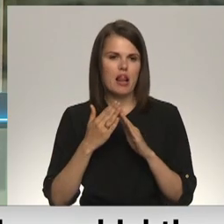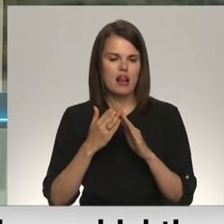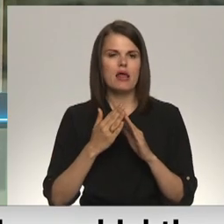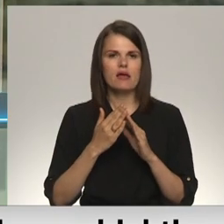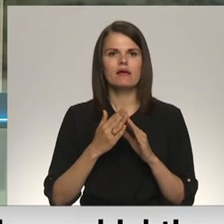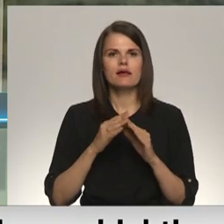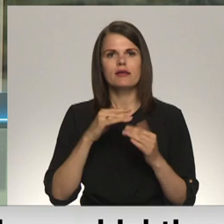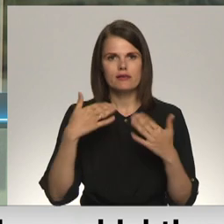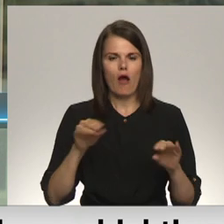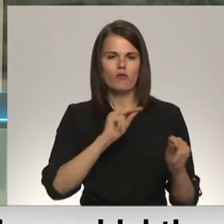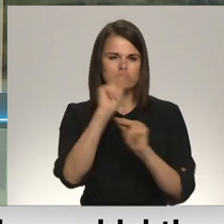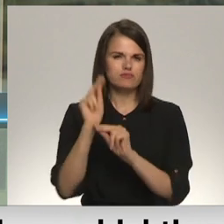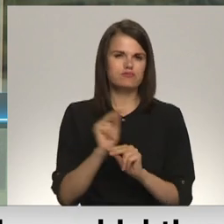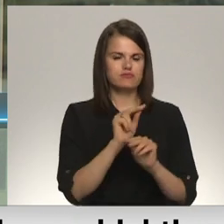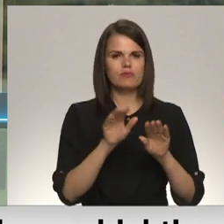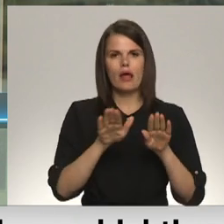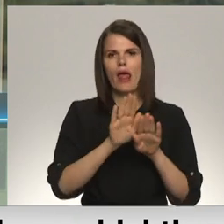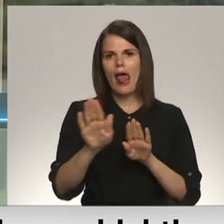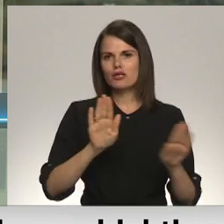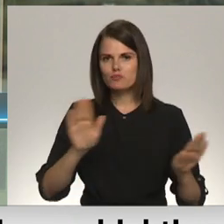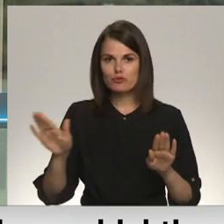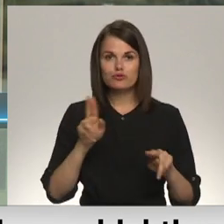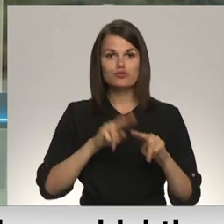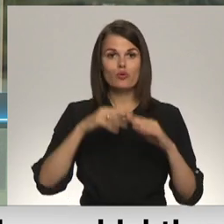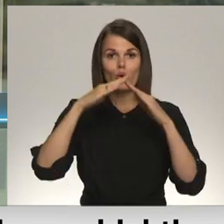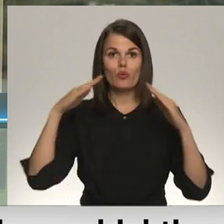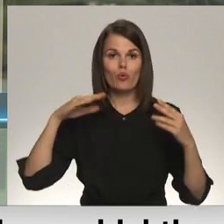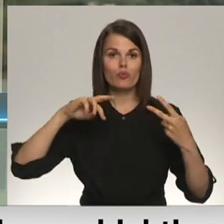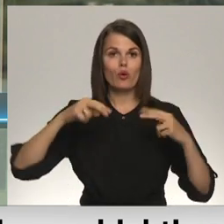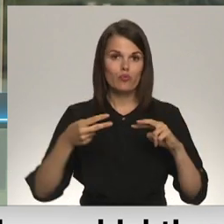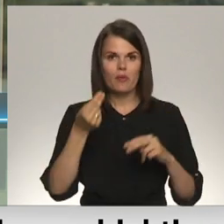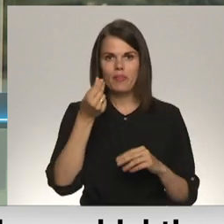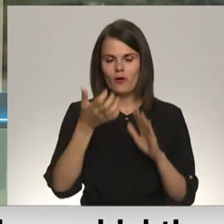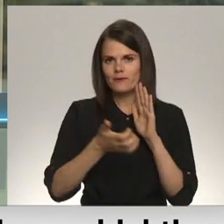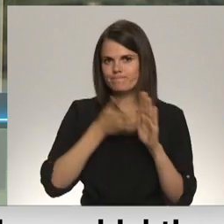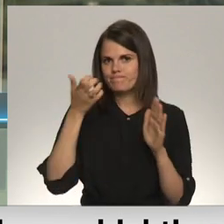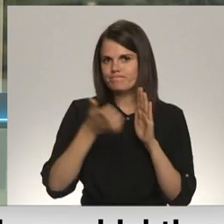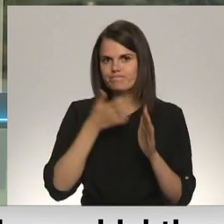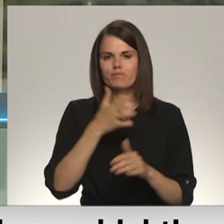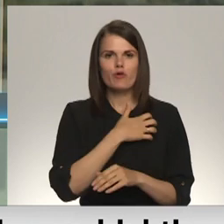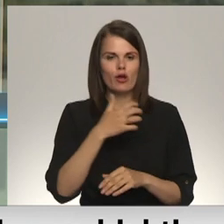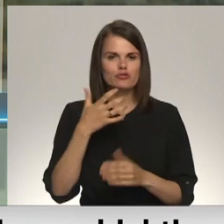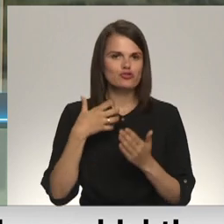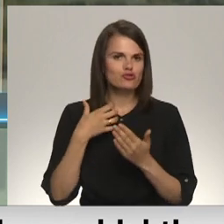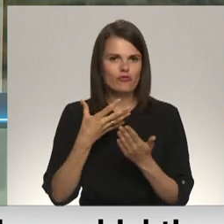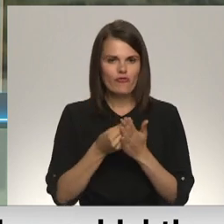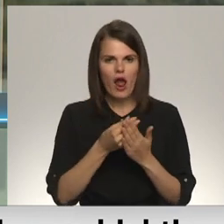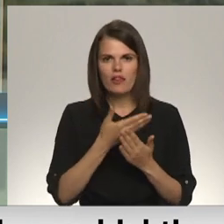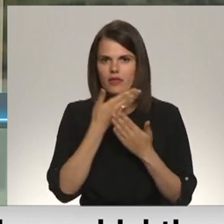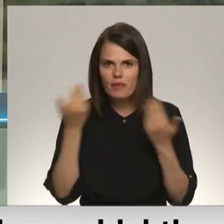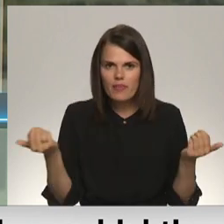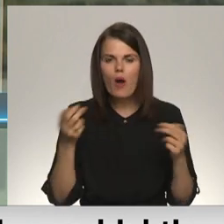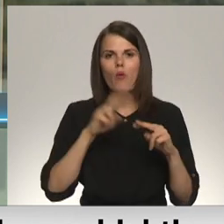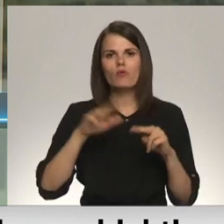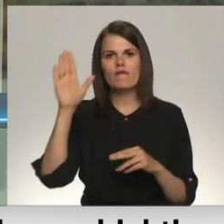ekspozīcija, bet pirms 115 gadiem uzliktā jumta nomaiņai naudas nepietiek ne pašvaldības maciņā, ne valsts atbalsts programmā.